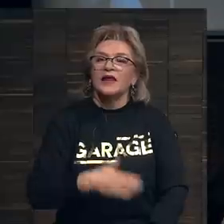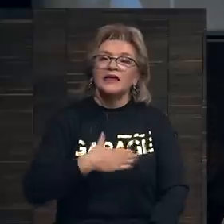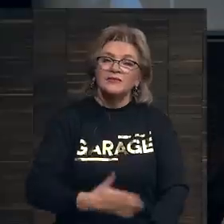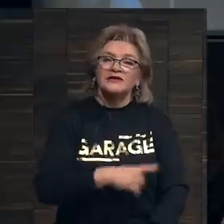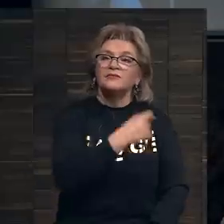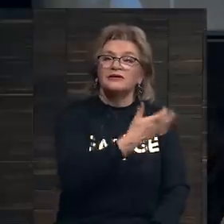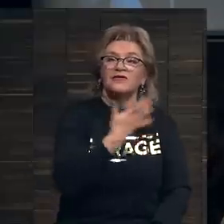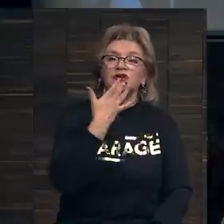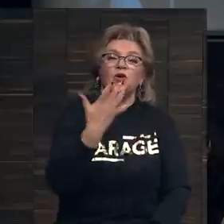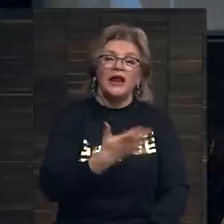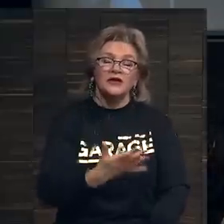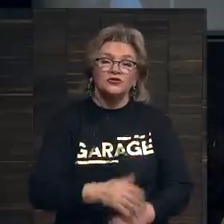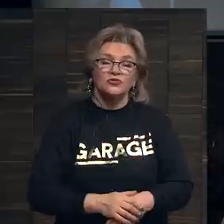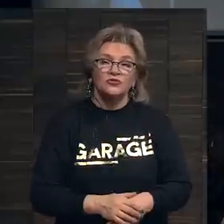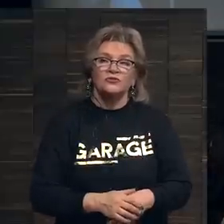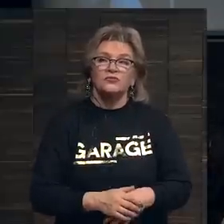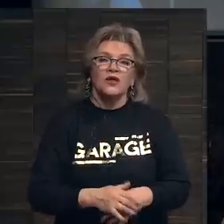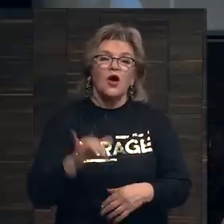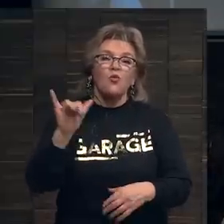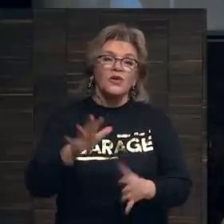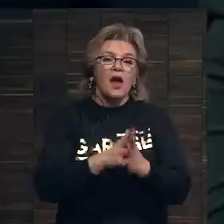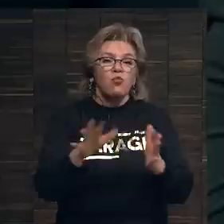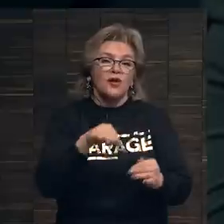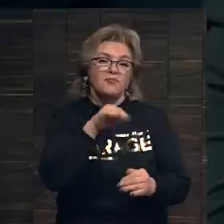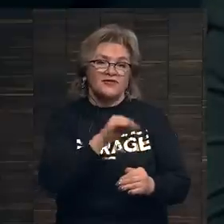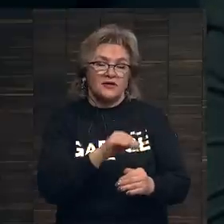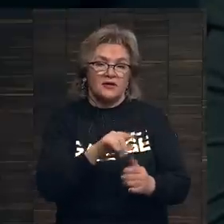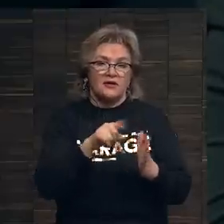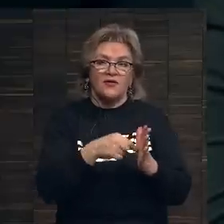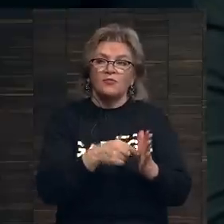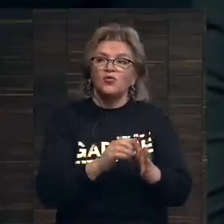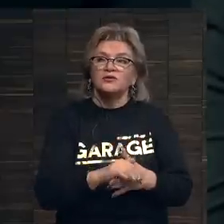за вашу лекцию. У меня более профессиональный вопрос.